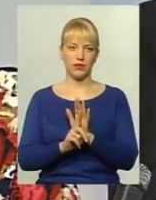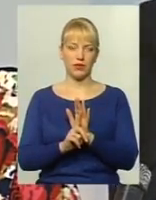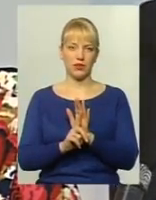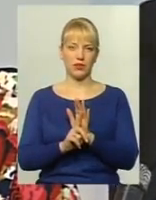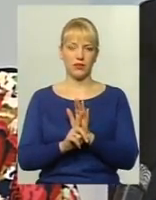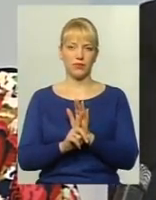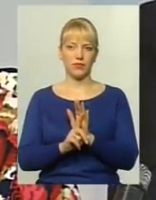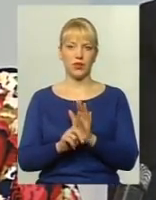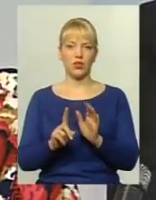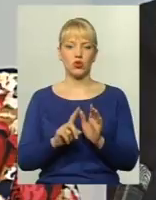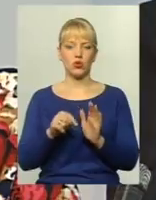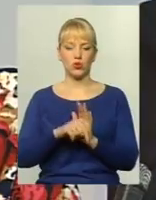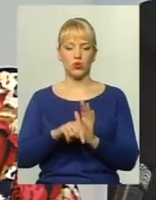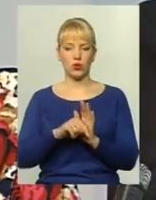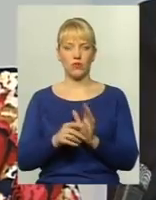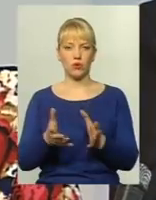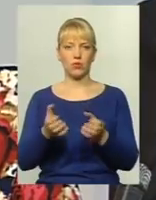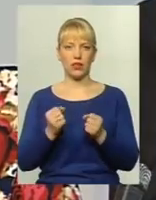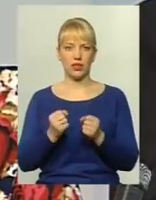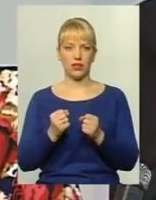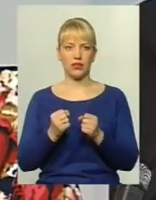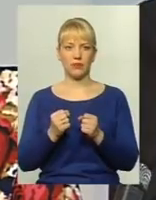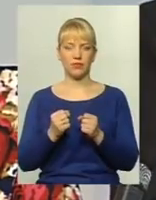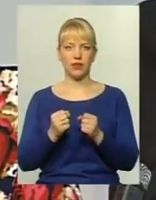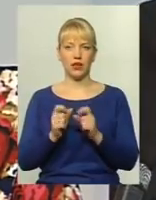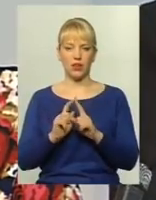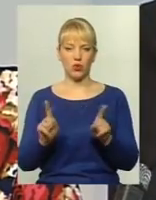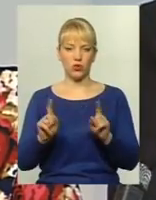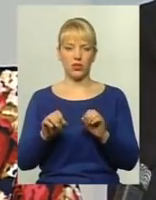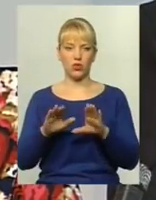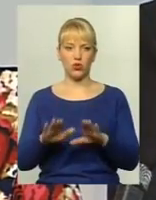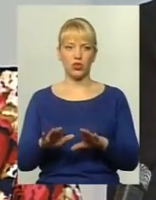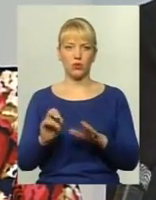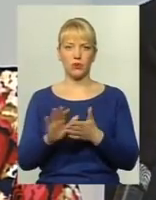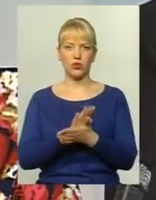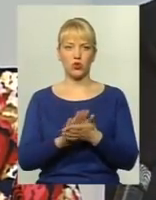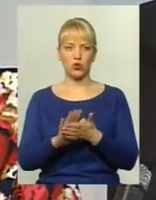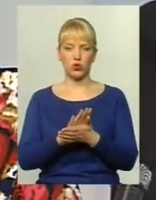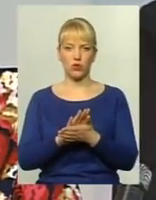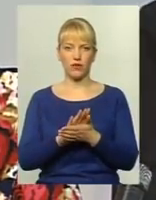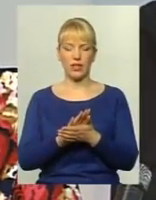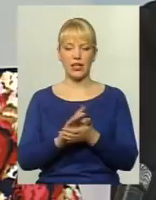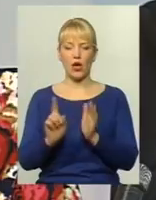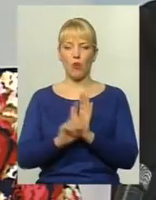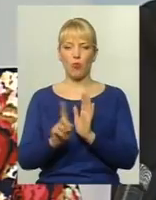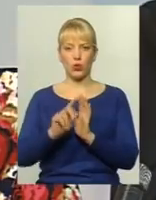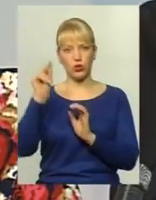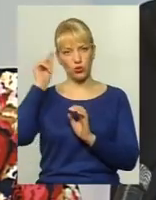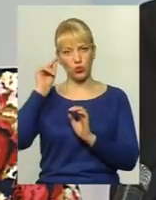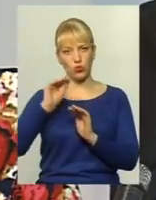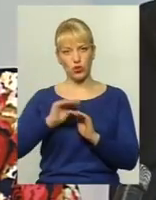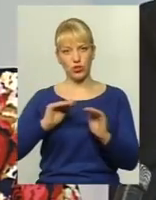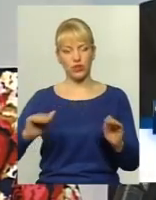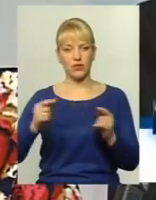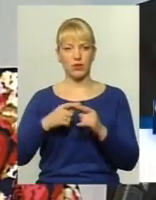Стосовно прийняття неординарного рішення безкоштовний приїзд учнів, це знову ж полягає,